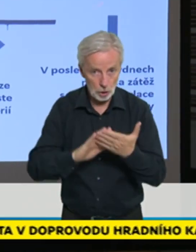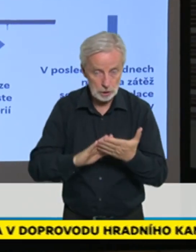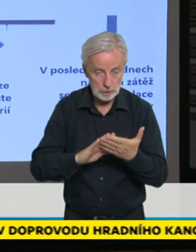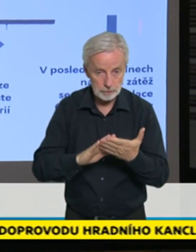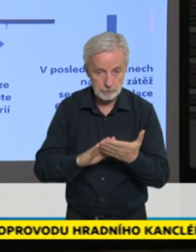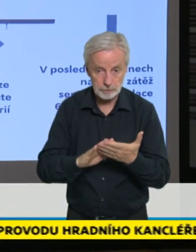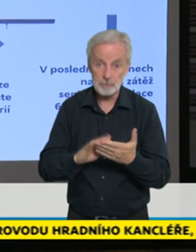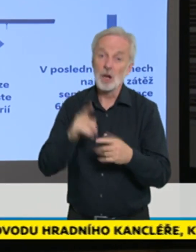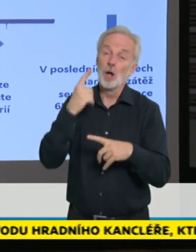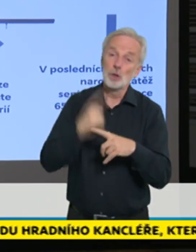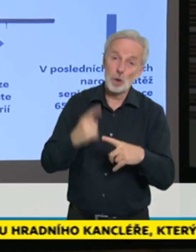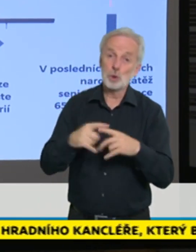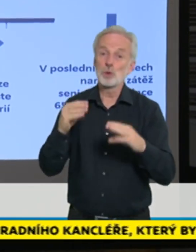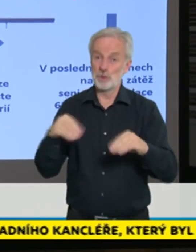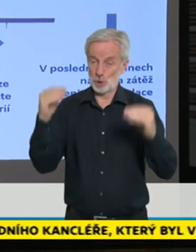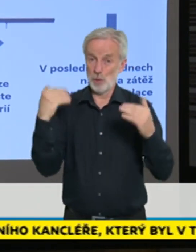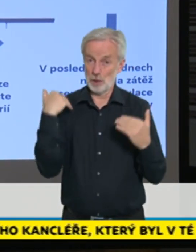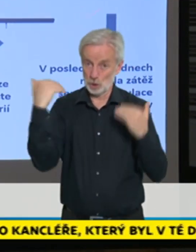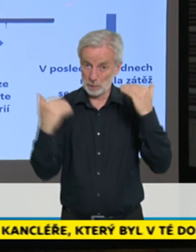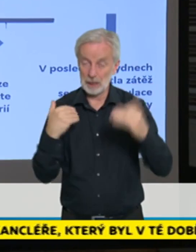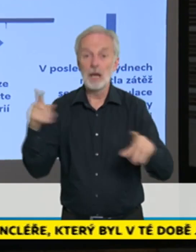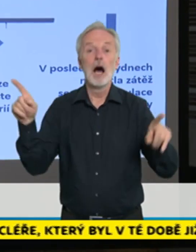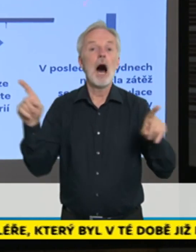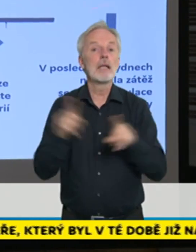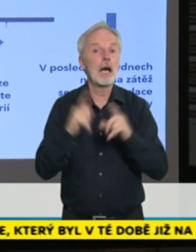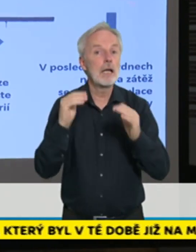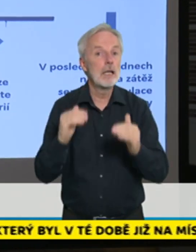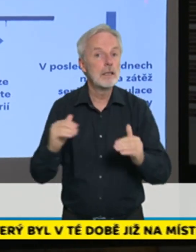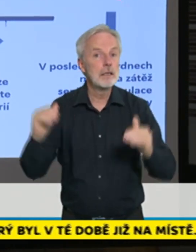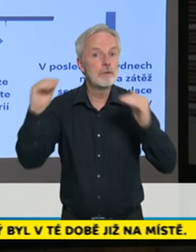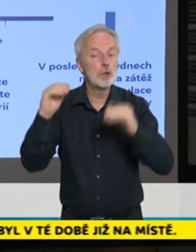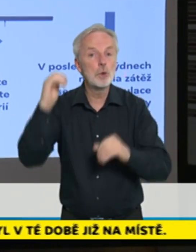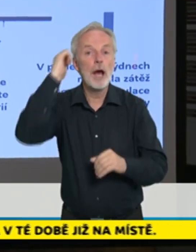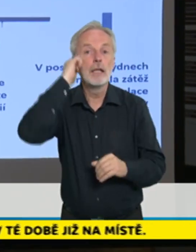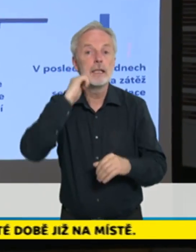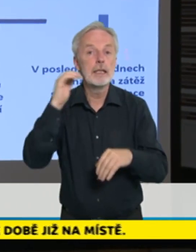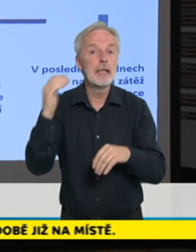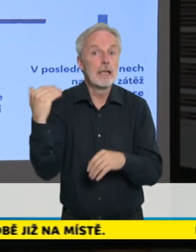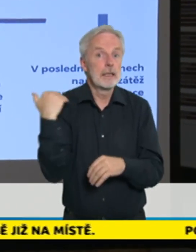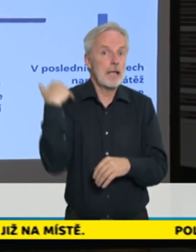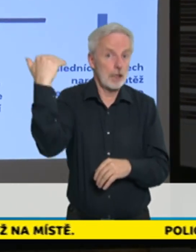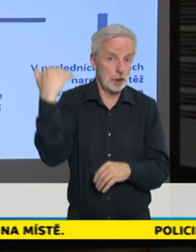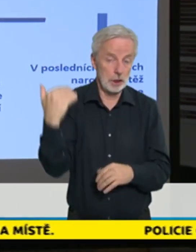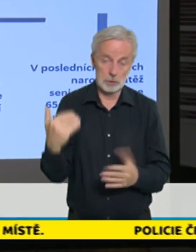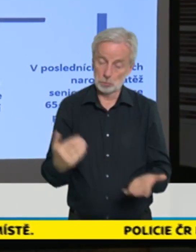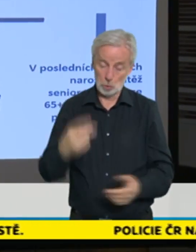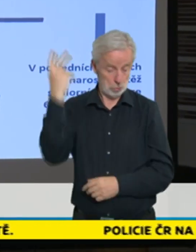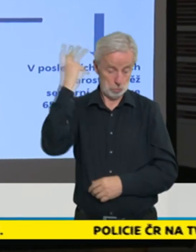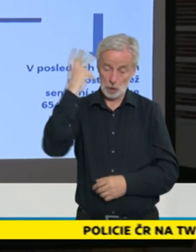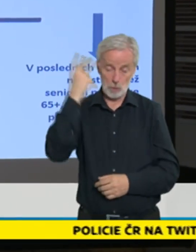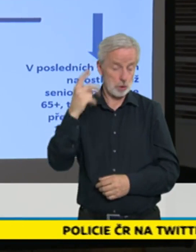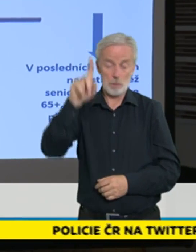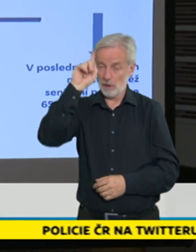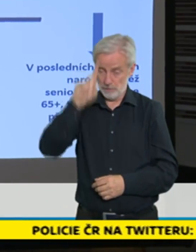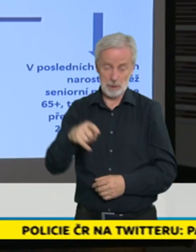mírně se začíná zvedat i už ve velmi proočkované populaci seniorů. Davo se s tím i počítat, je jasné, že ten virus